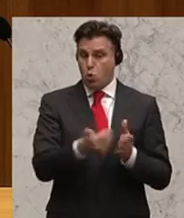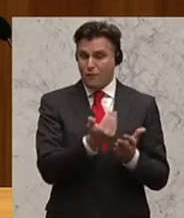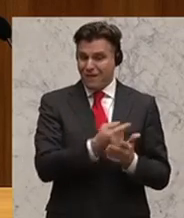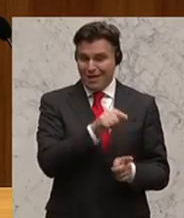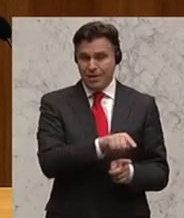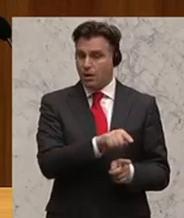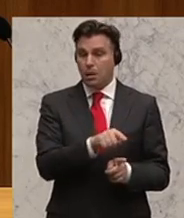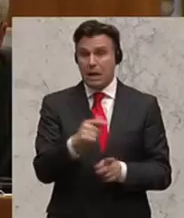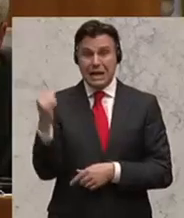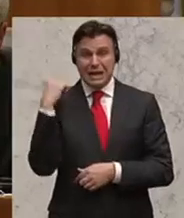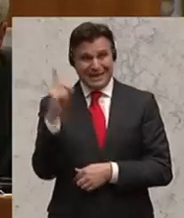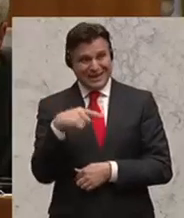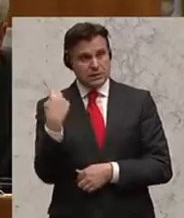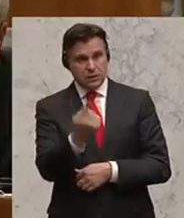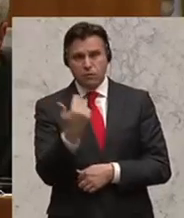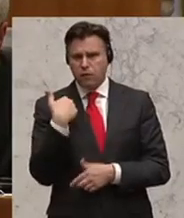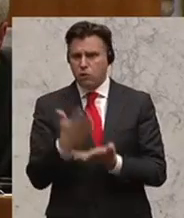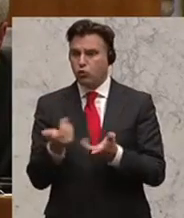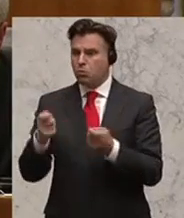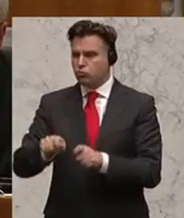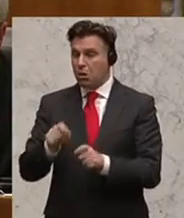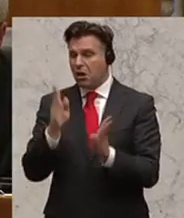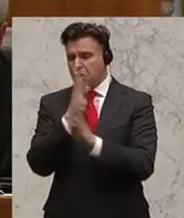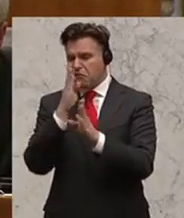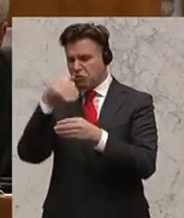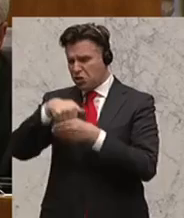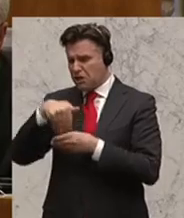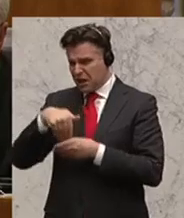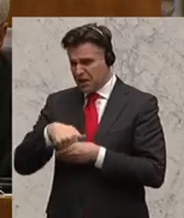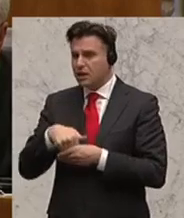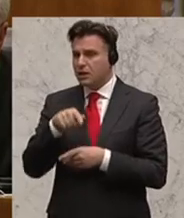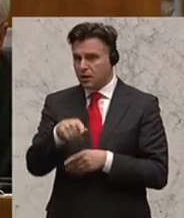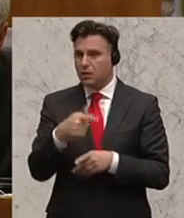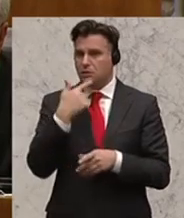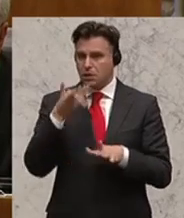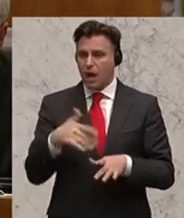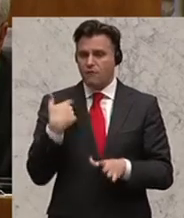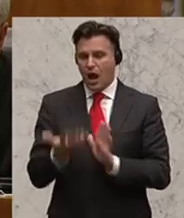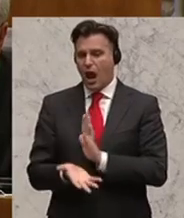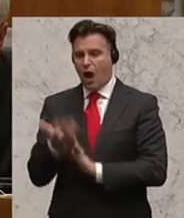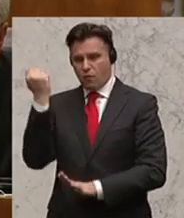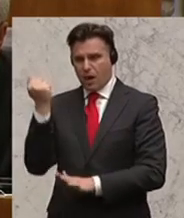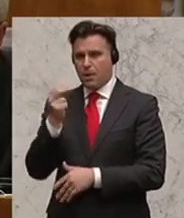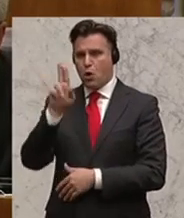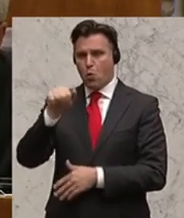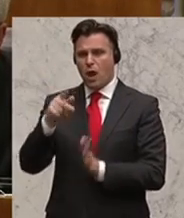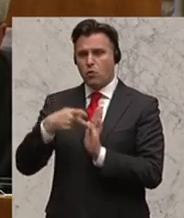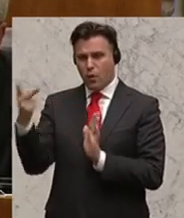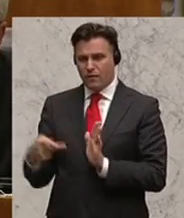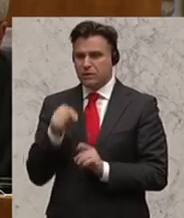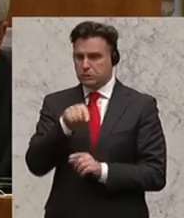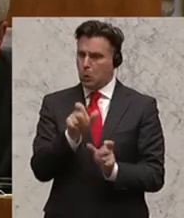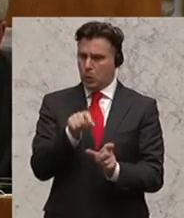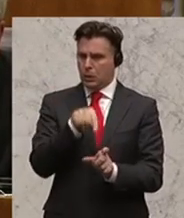aber durch etwas, was sie gestern beschlossen haben, versteckt in einer Aufhebung eines Vorbehalts zu einer UN-Konvention.